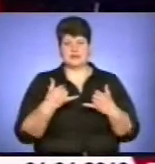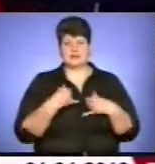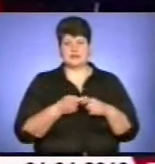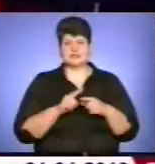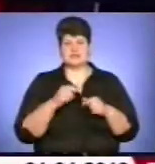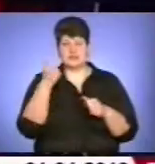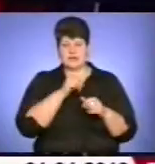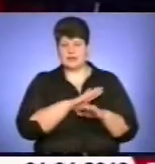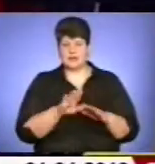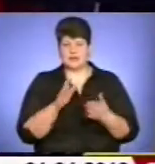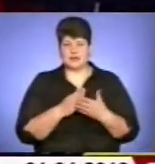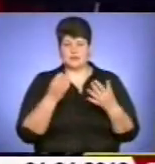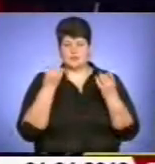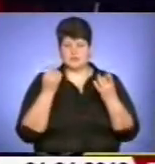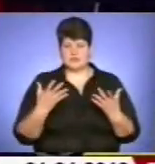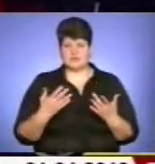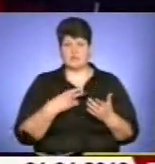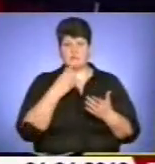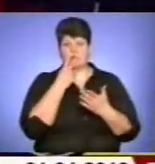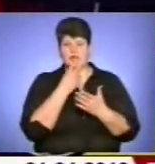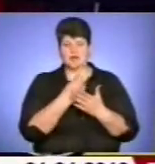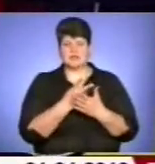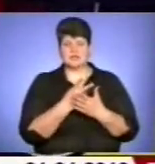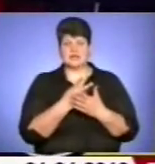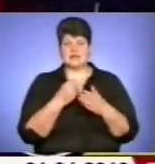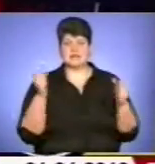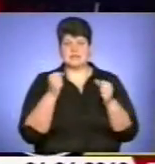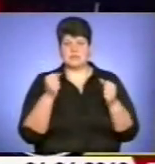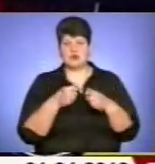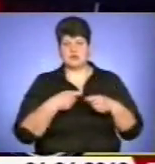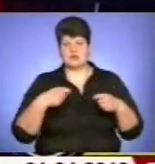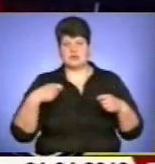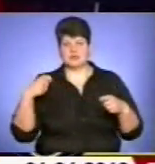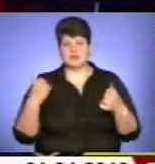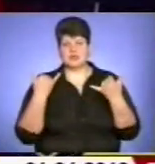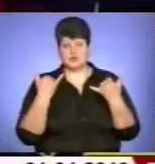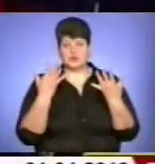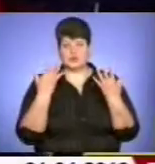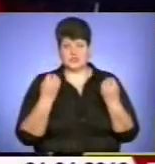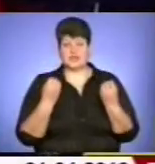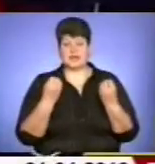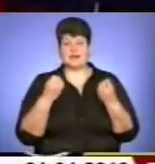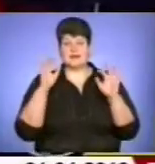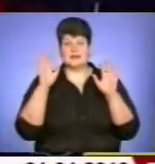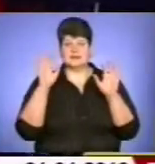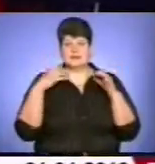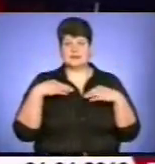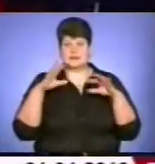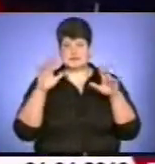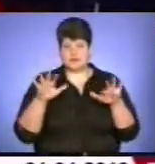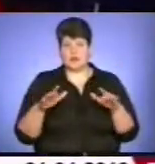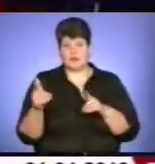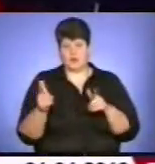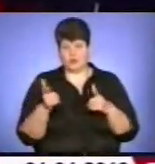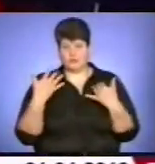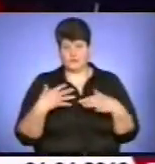тому що весна, ви бачите, вона вже затяжна, затягнулася, ще сьогодні сніг, всі ми готуємо поле, і це